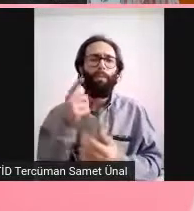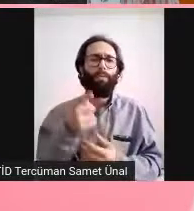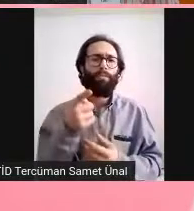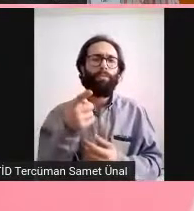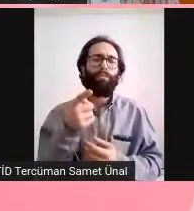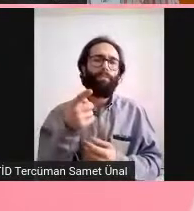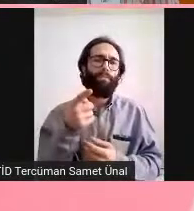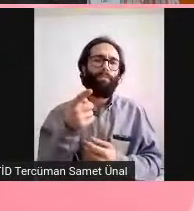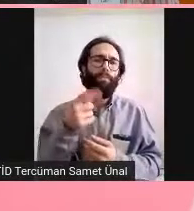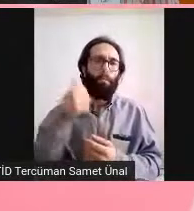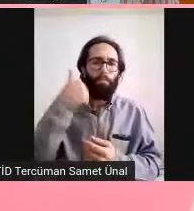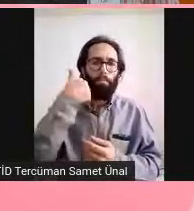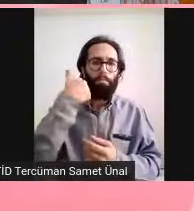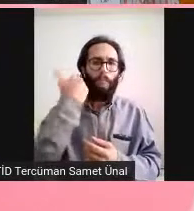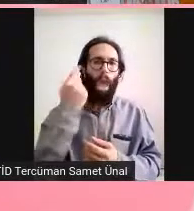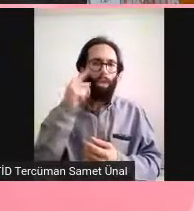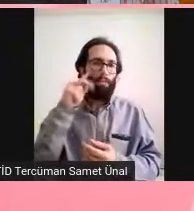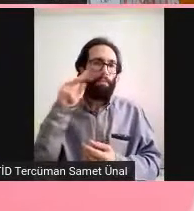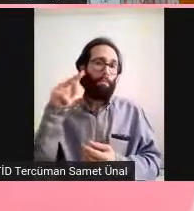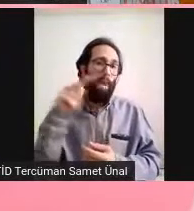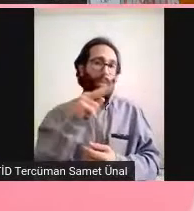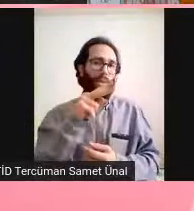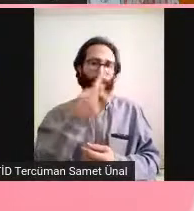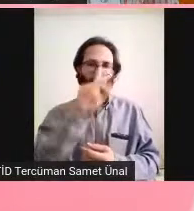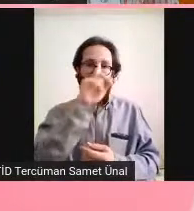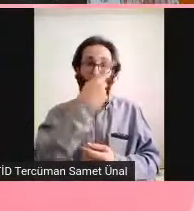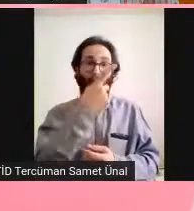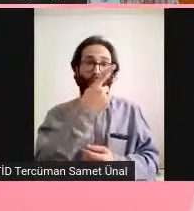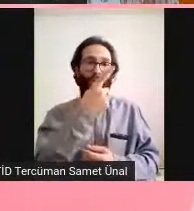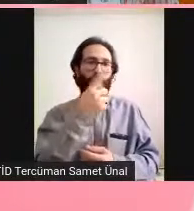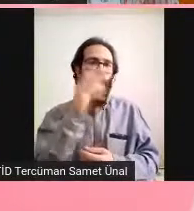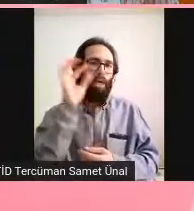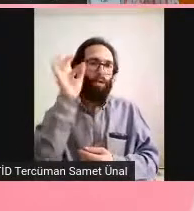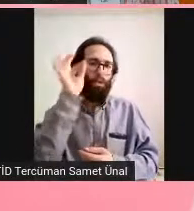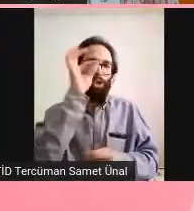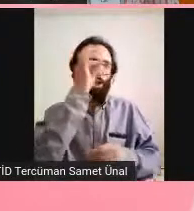bakarsanız sadece yeşillerin üzerinde pemelerin üzerinde çok az var.